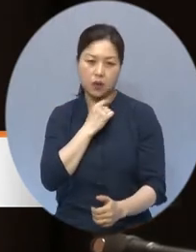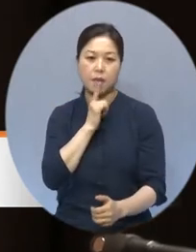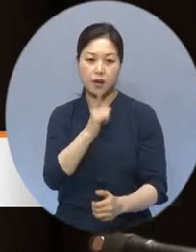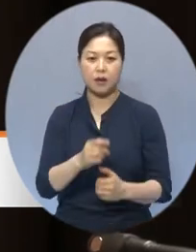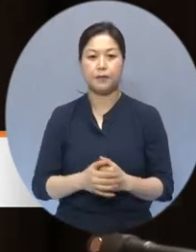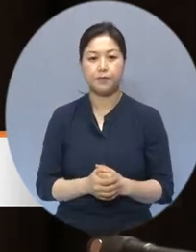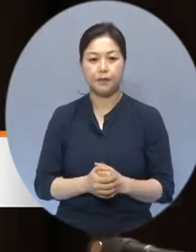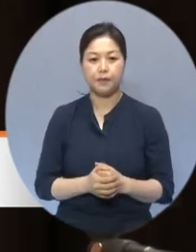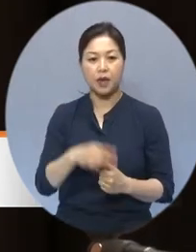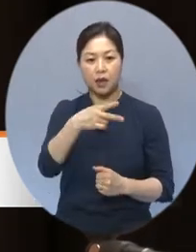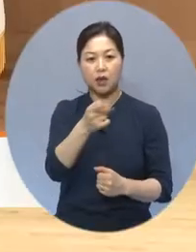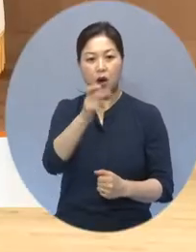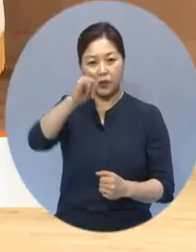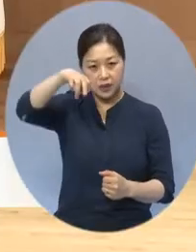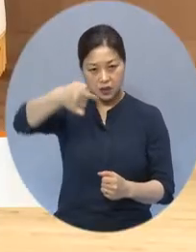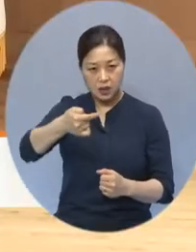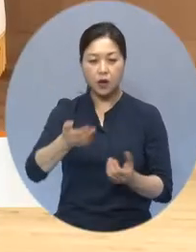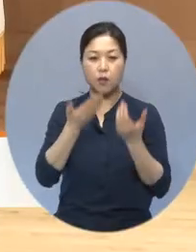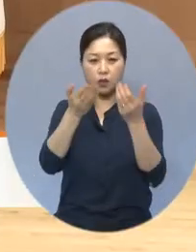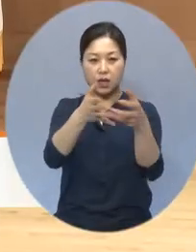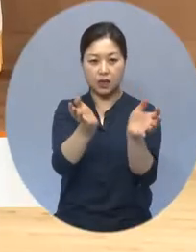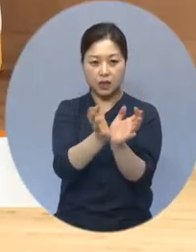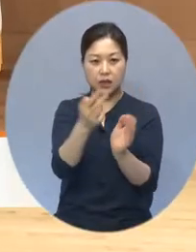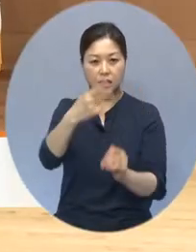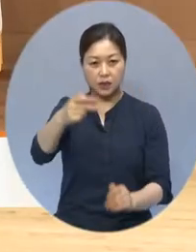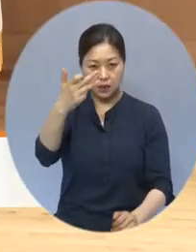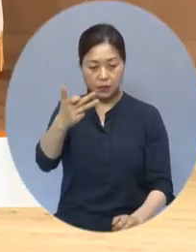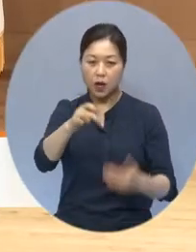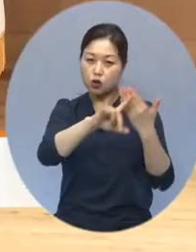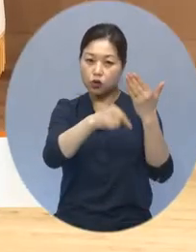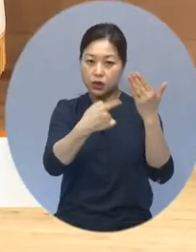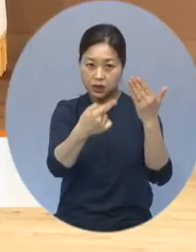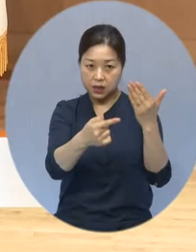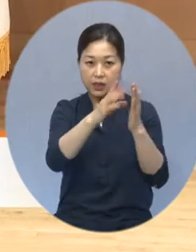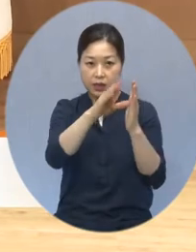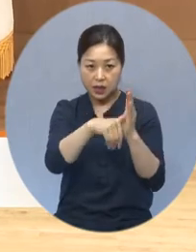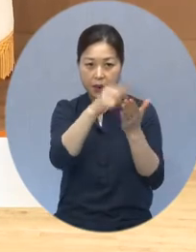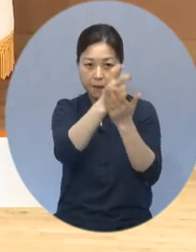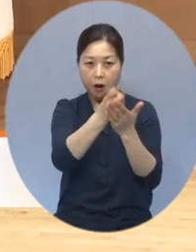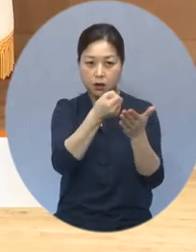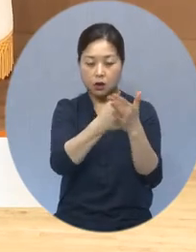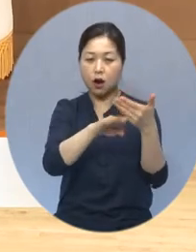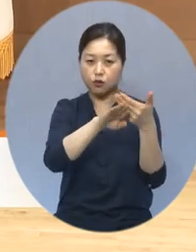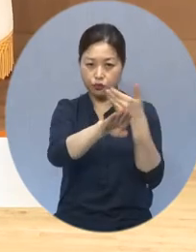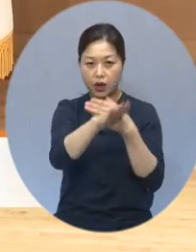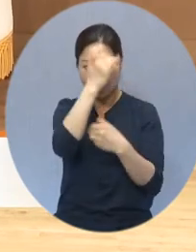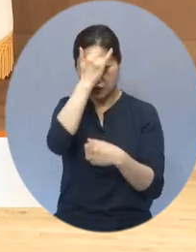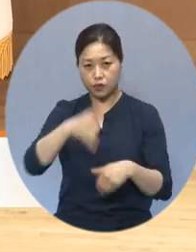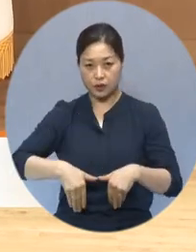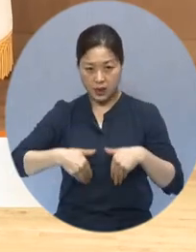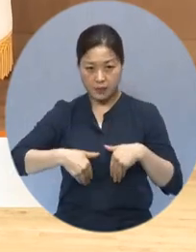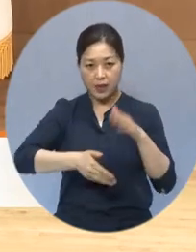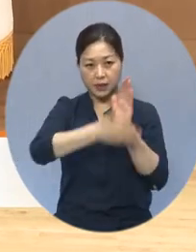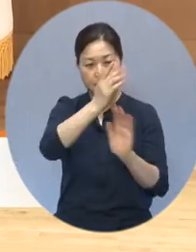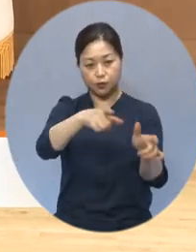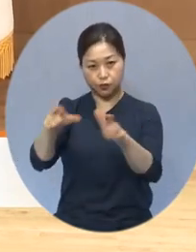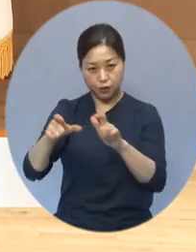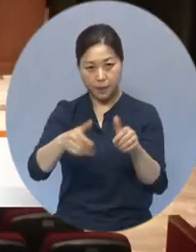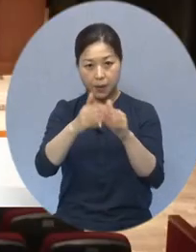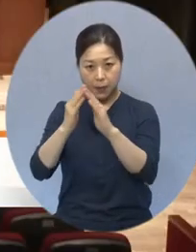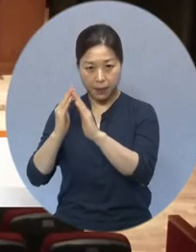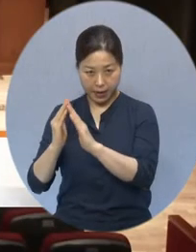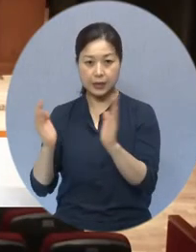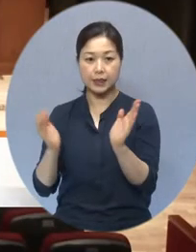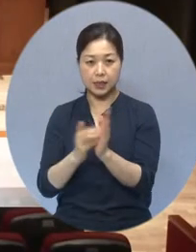한편 더위드 봉사단은 지난 2018년 9월 1일 회칙 제정 후 충남의 각 시군에 설치됐으며